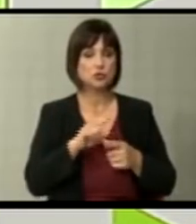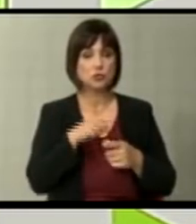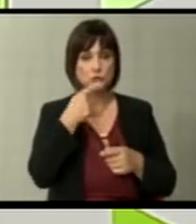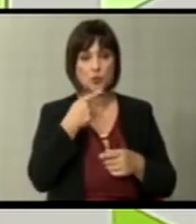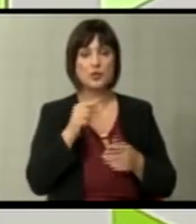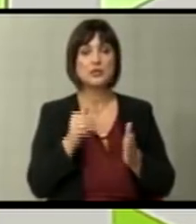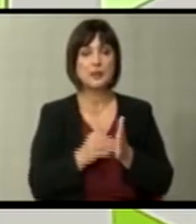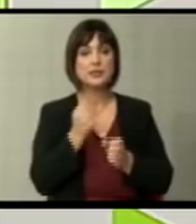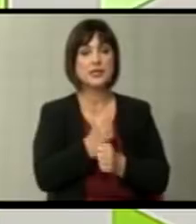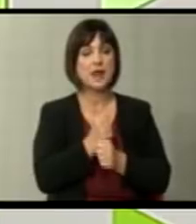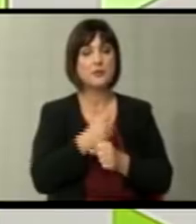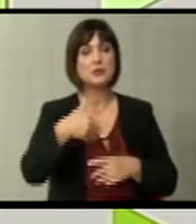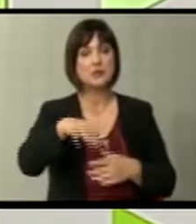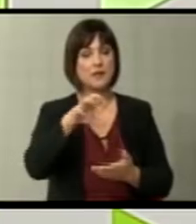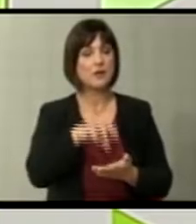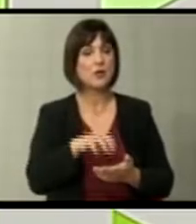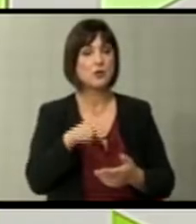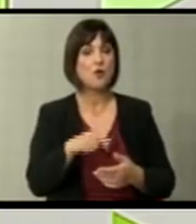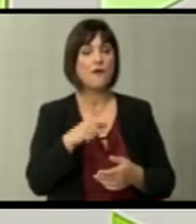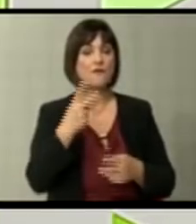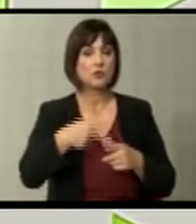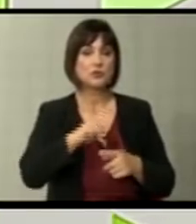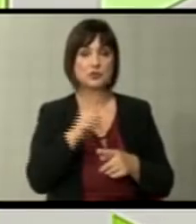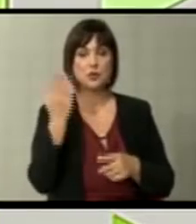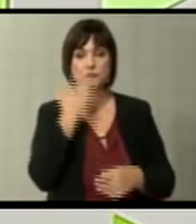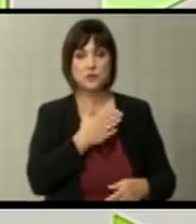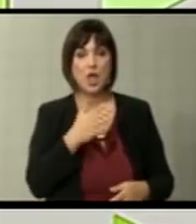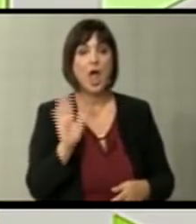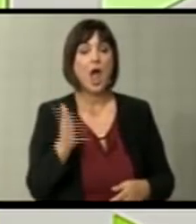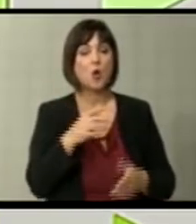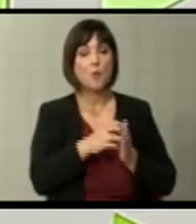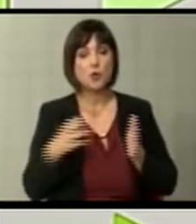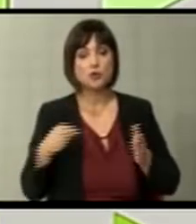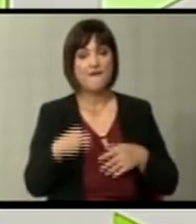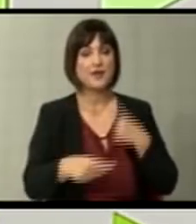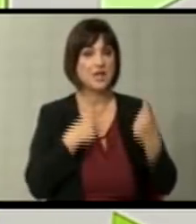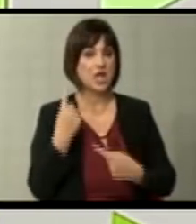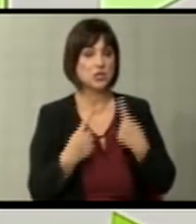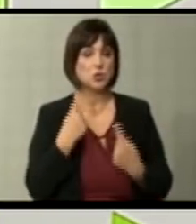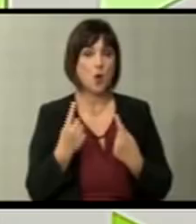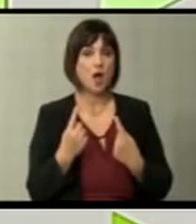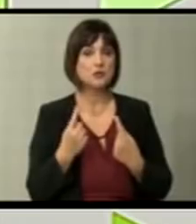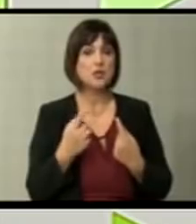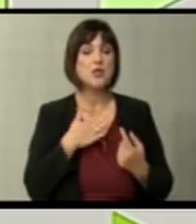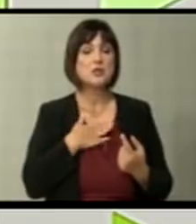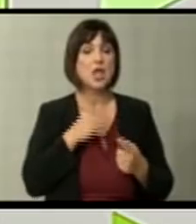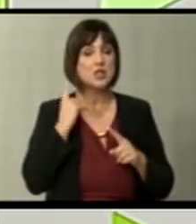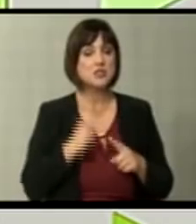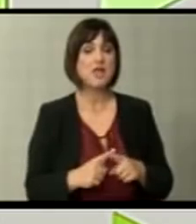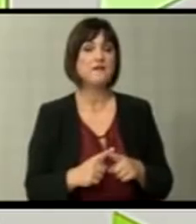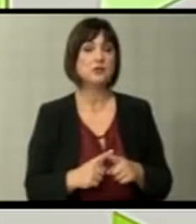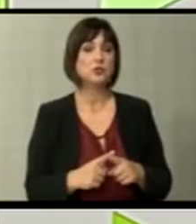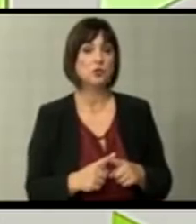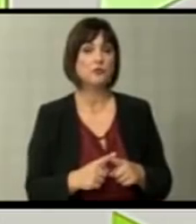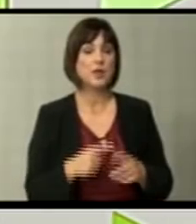ние на ова второто подсликнуваме и ако проложи вахвата ситуација ние дефинитивно